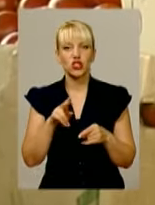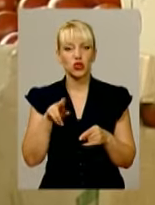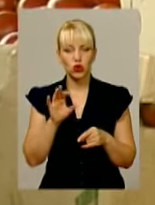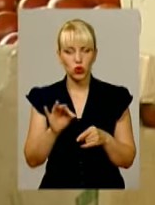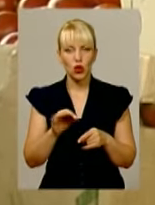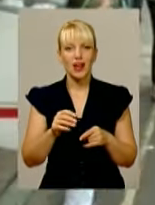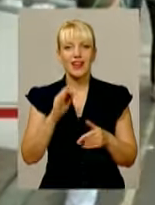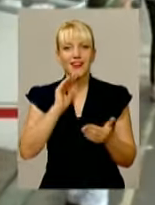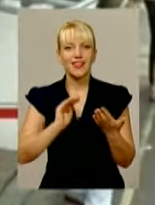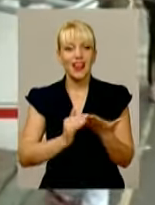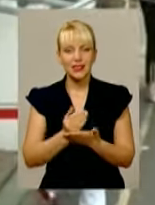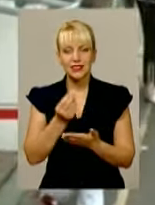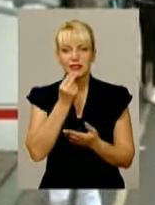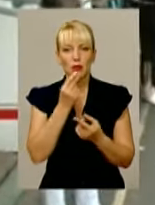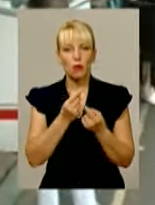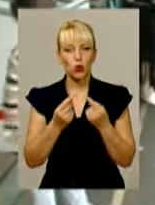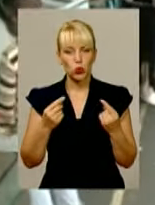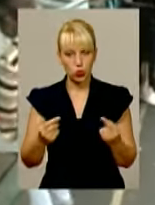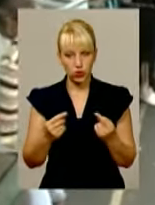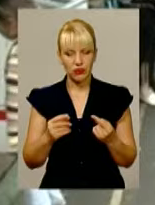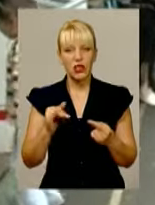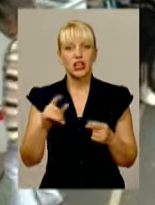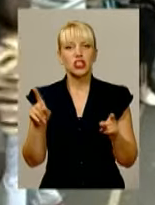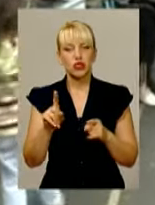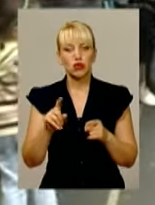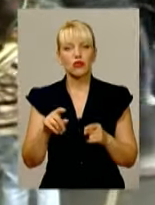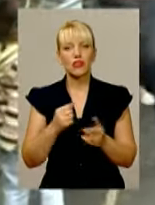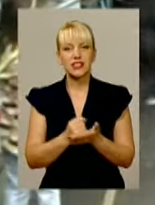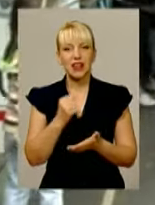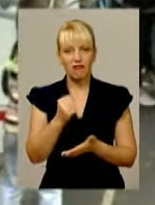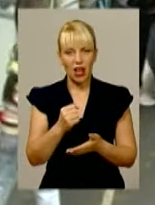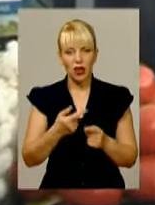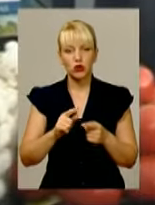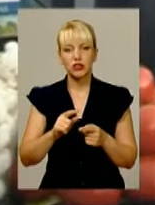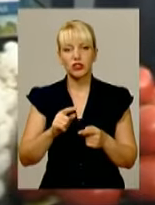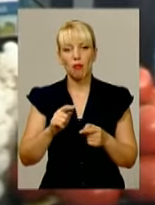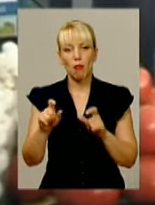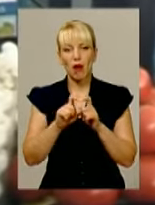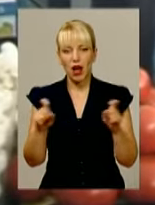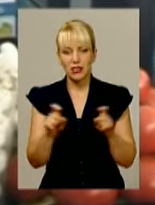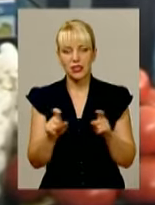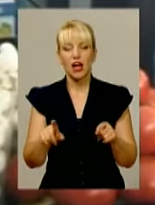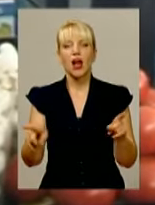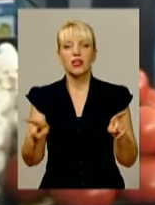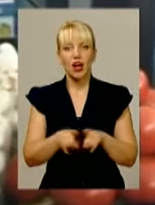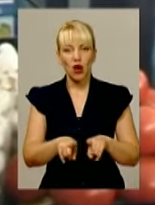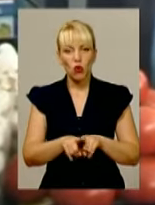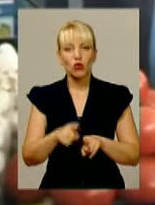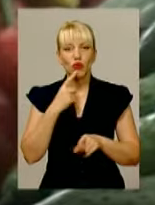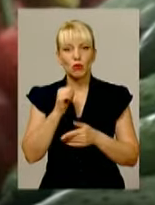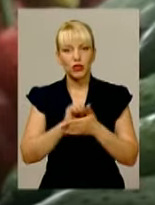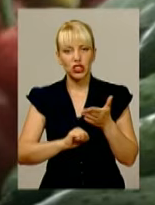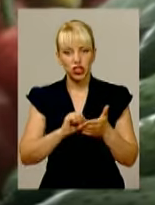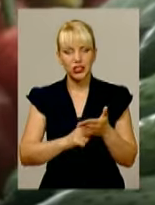виставляють товаровиробникам у торговельних мережах. Цьогорічне здорожчання овочів пов'язують також із тривалою посухою. Щоправда, цей